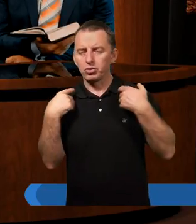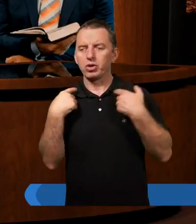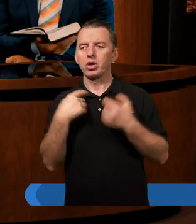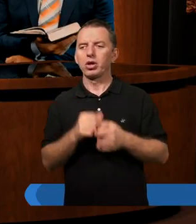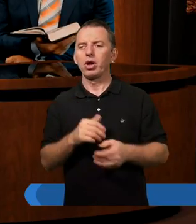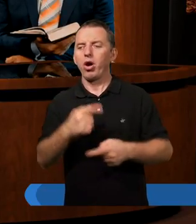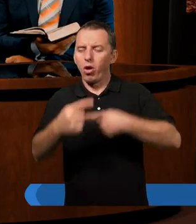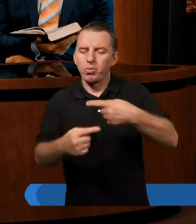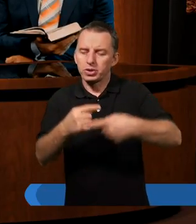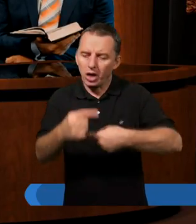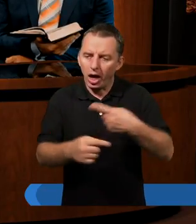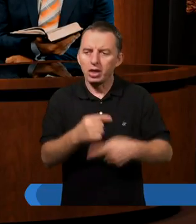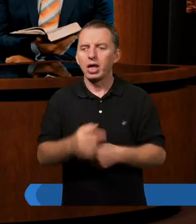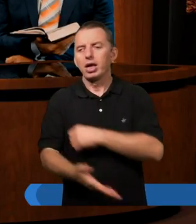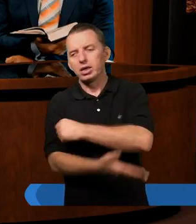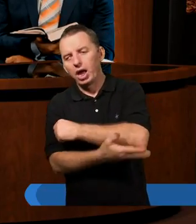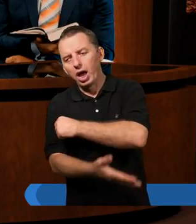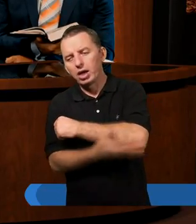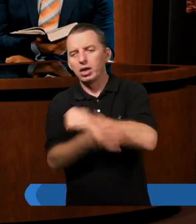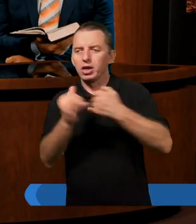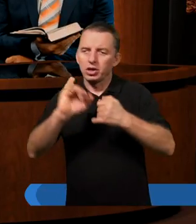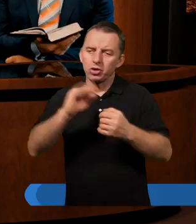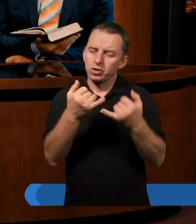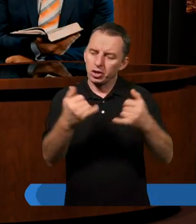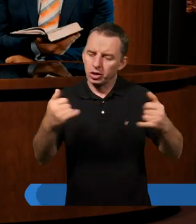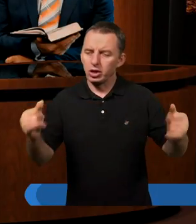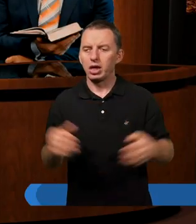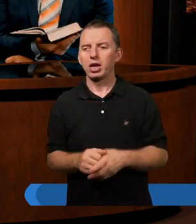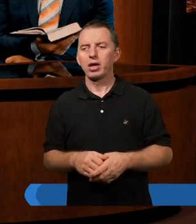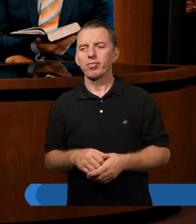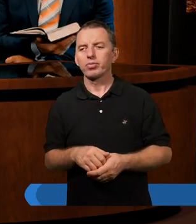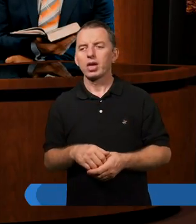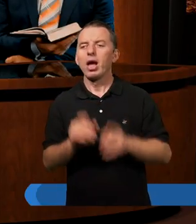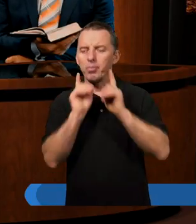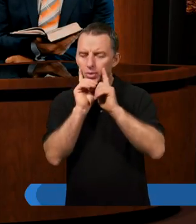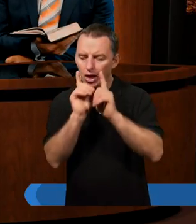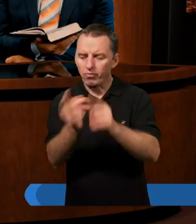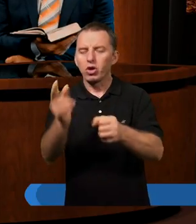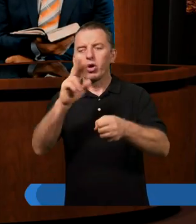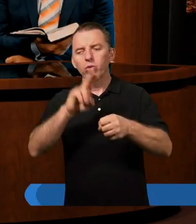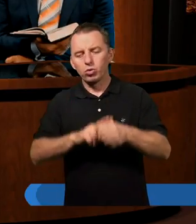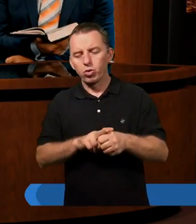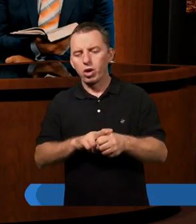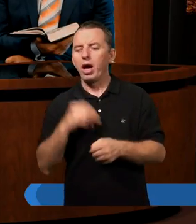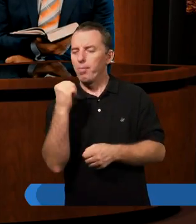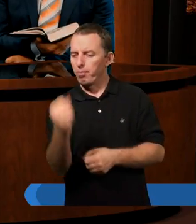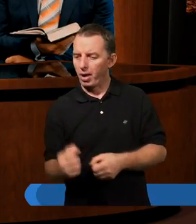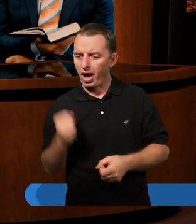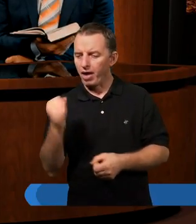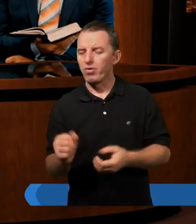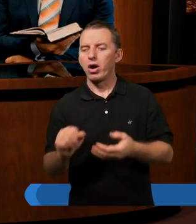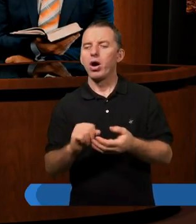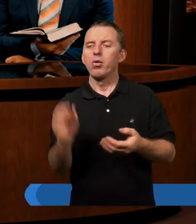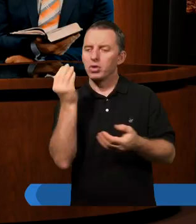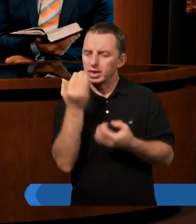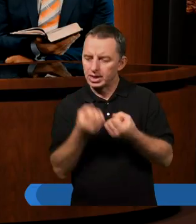obrzędów, zasad, tych czy innych. Natomiast jest prawda, którą Paweł tutaj bardzo jasno w liście